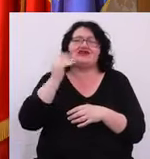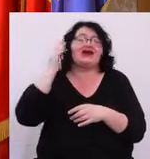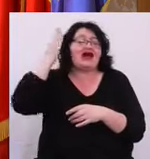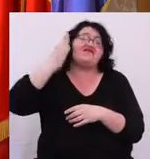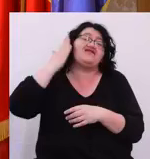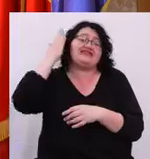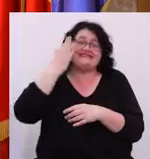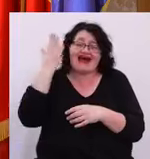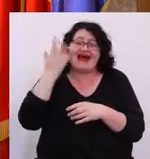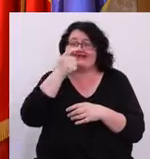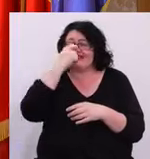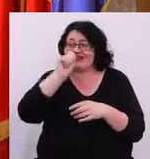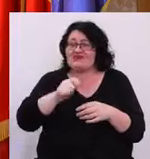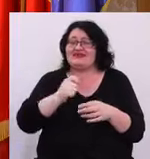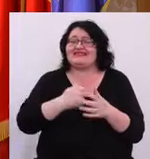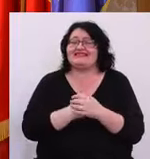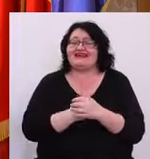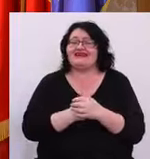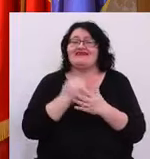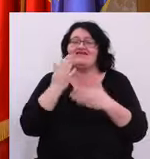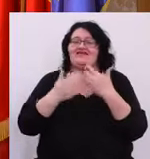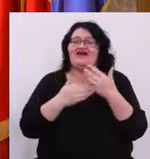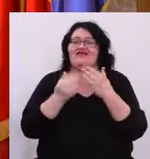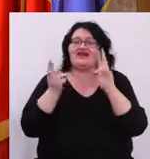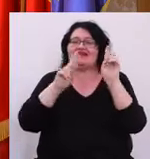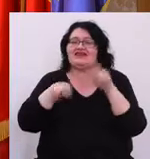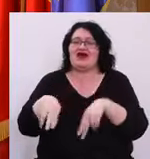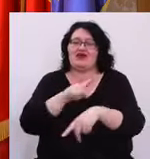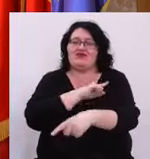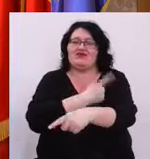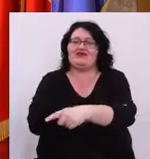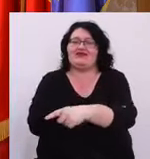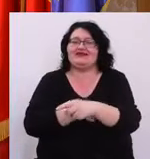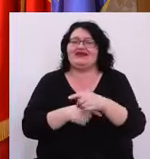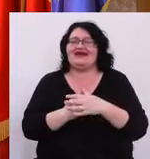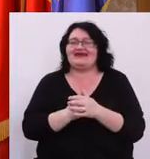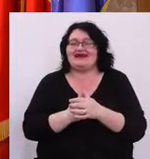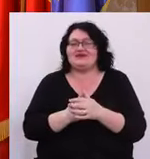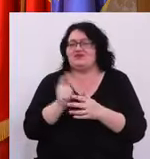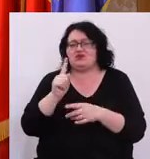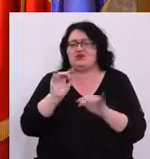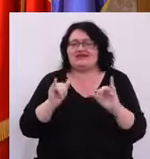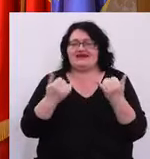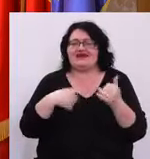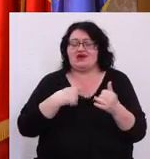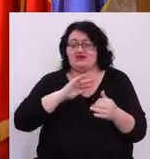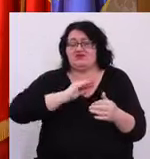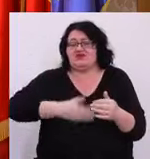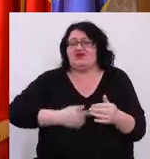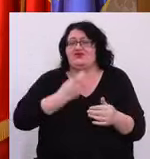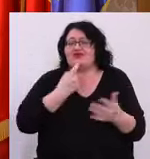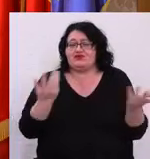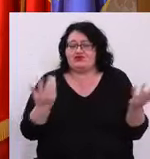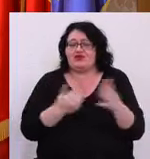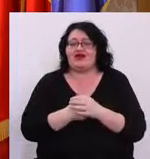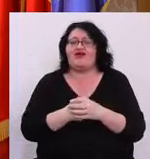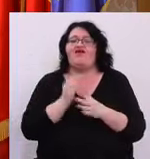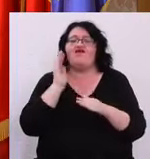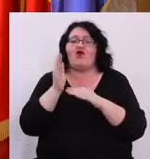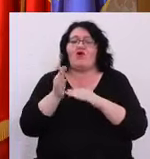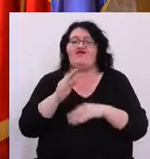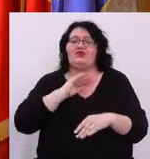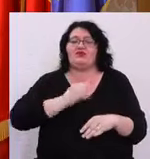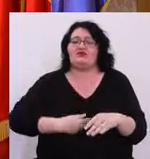visează că o să revină în curând la butoane Asta nu este cazul Eu sunt primarul Timișoarei Voi fi